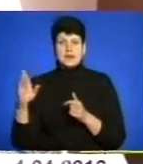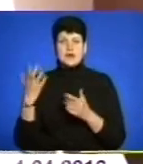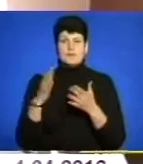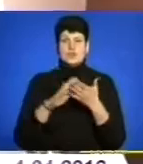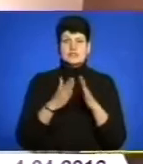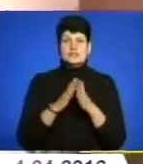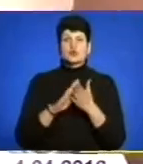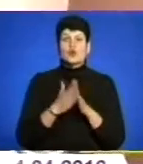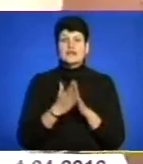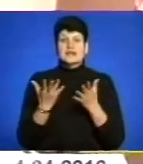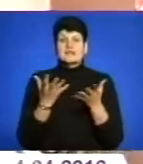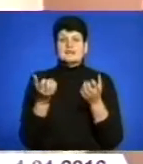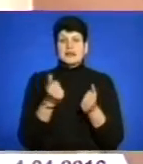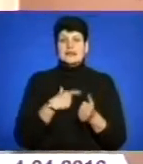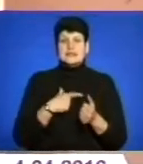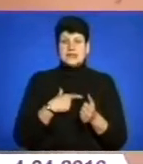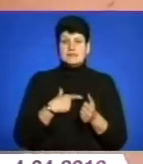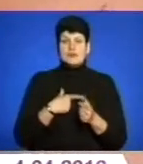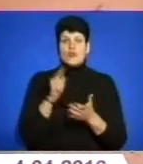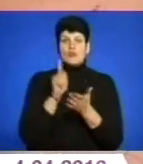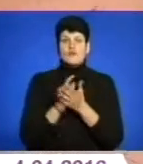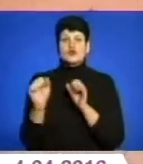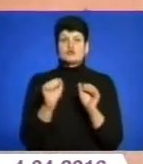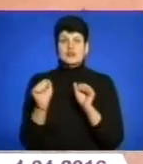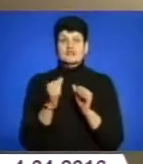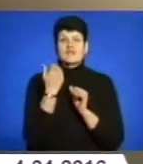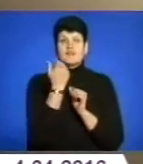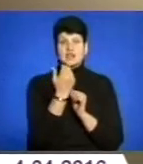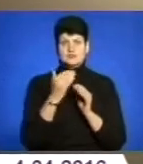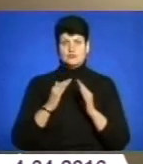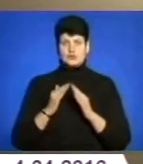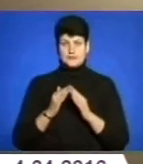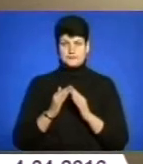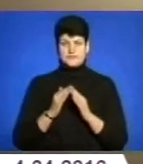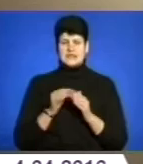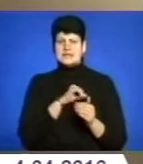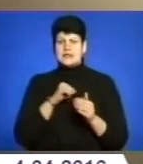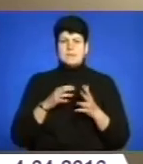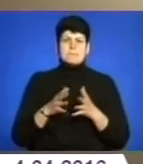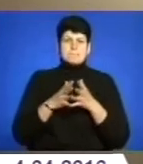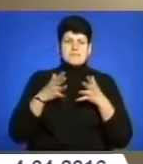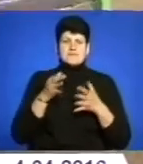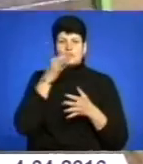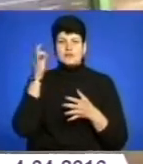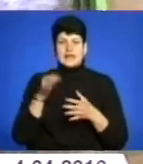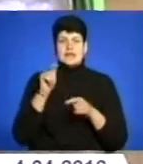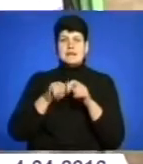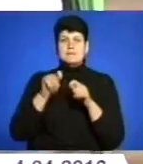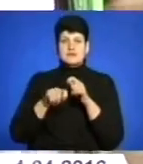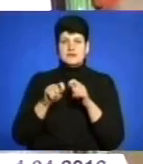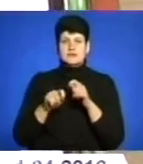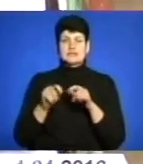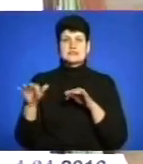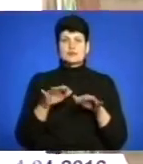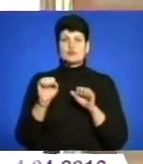договір з людиною, яка візьме на себе обов'язки розпорядника вашим будинком. Найбільш відповідальний та перевірений спосіб управління,